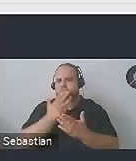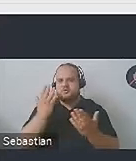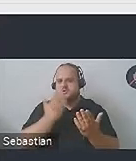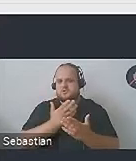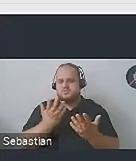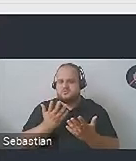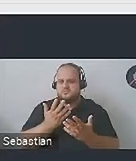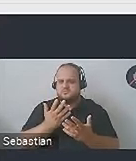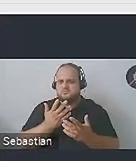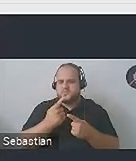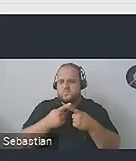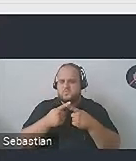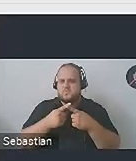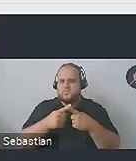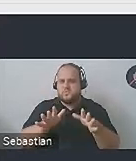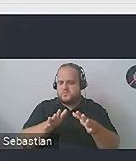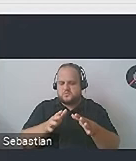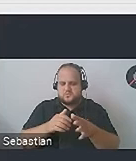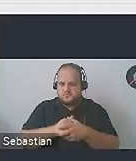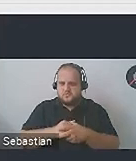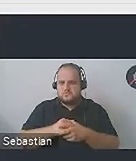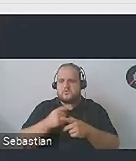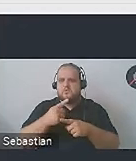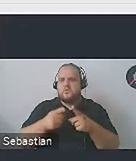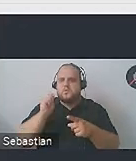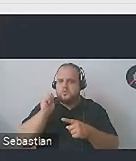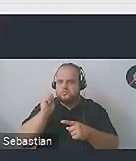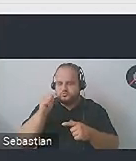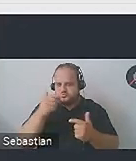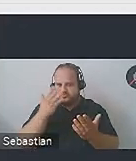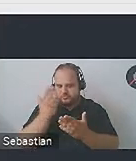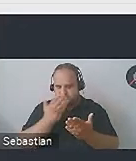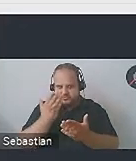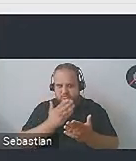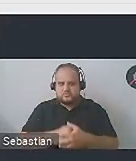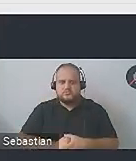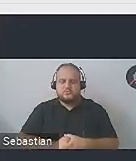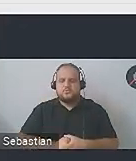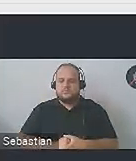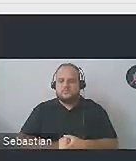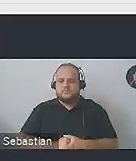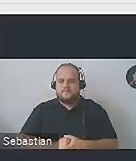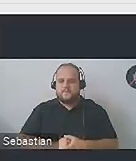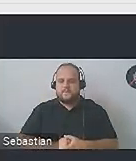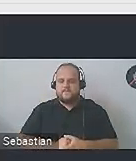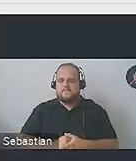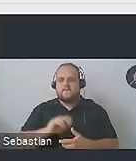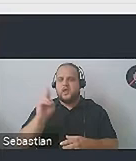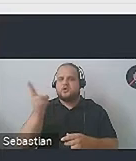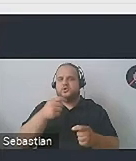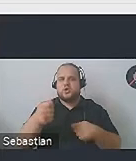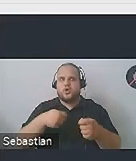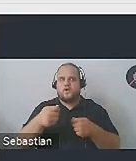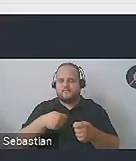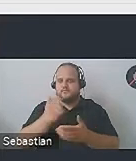wnikliwe przeczytanie jej, zajmuje około pół godziny, więc to nie jest nic strasznego. Każdy kierownik jakiejś